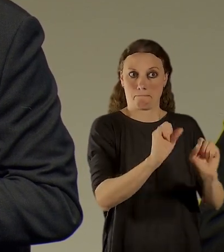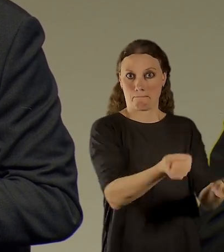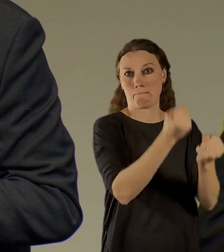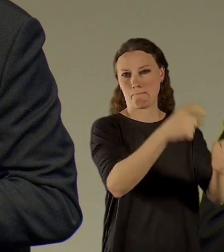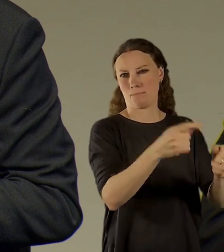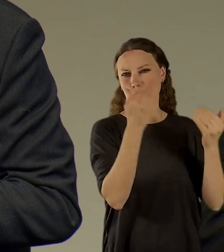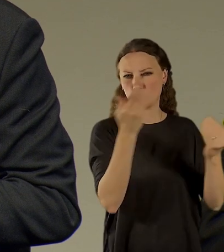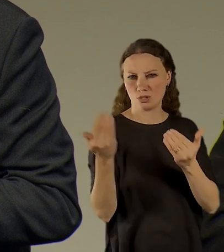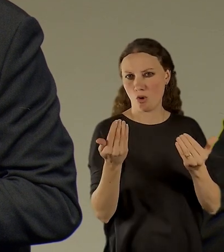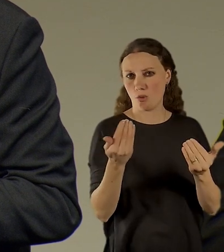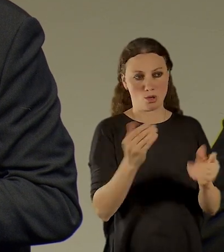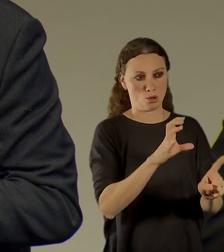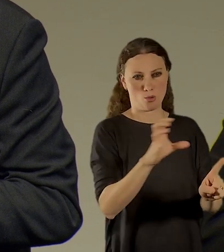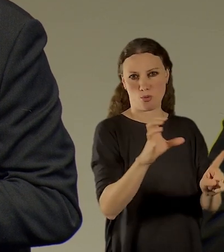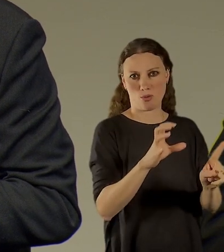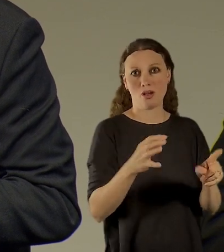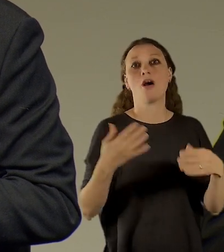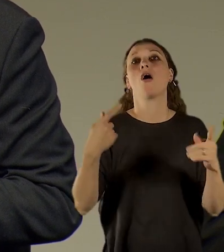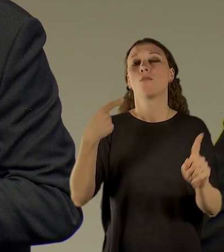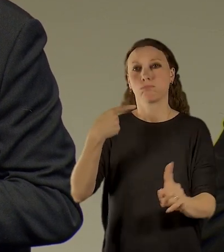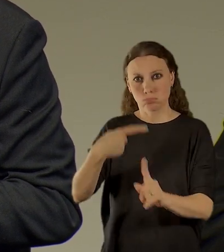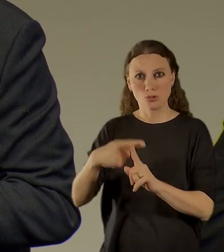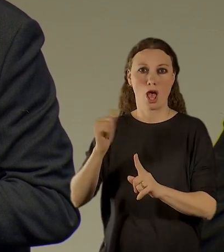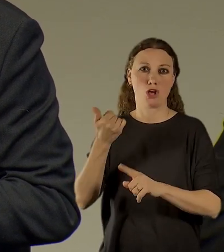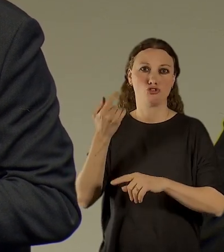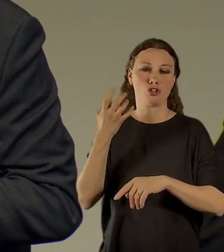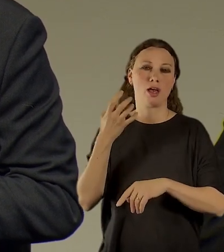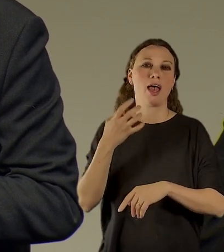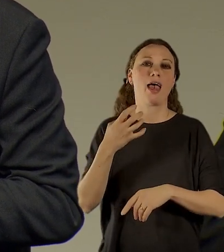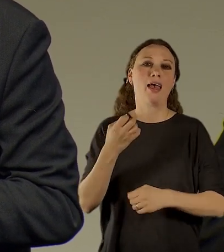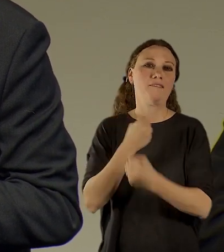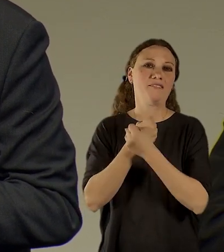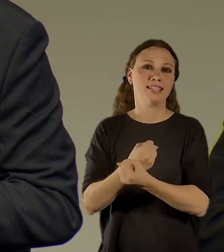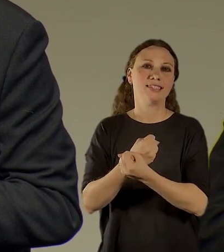které se, myslím, nabízí a to je Pankrátská věznice, která vlastně zpočátku byla